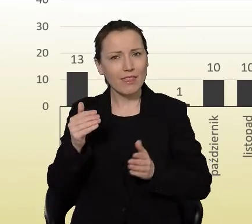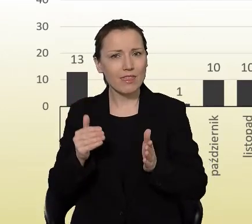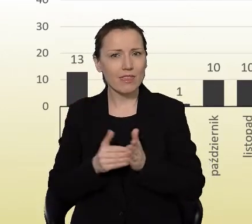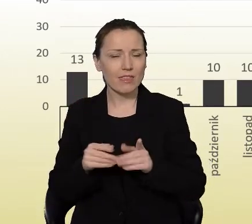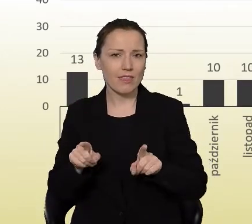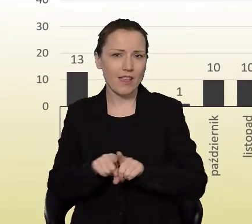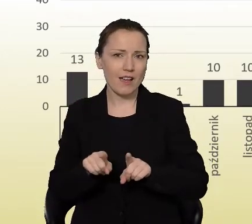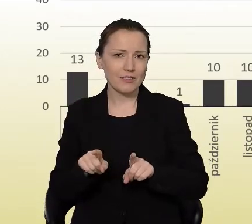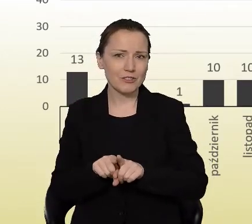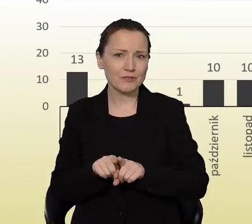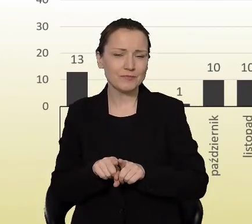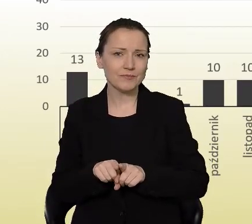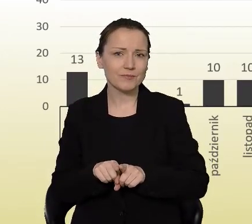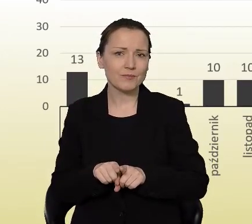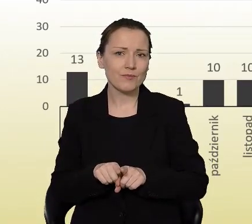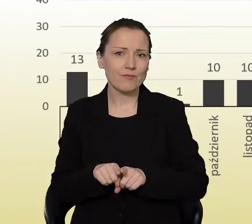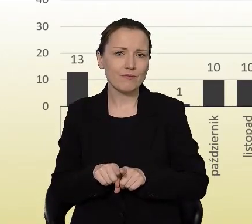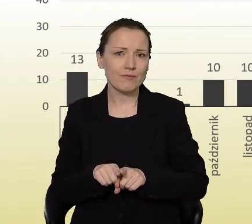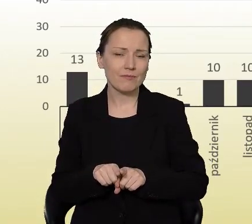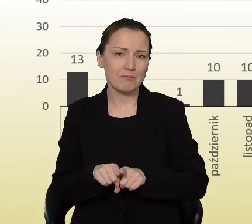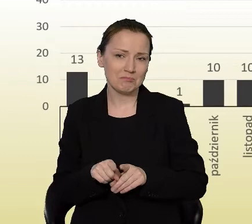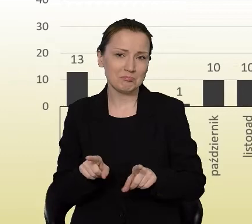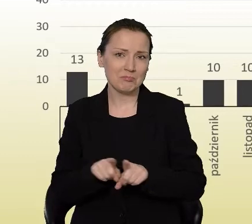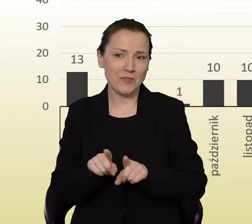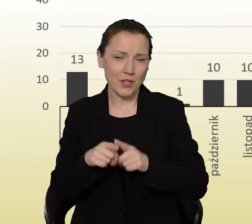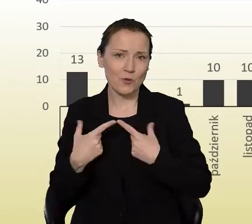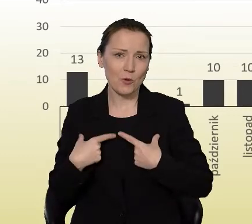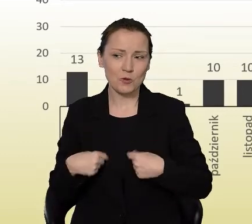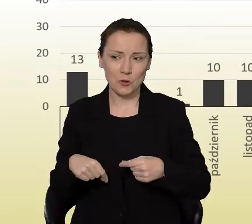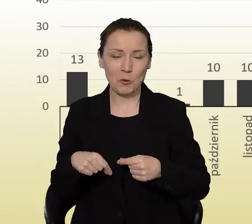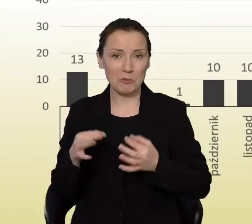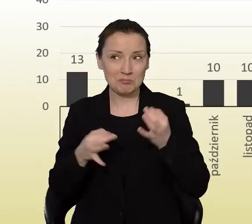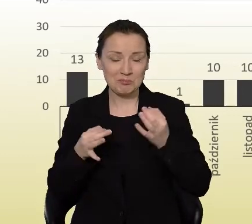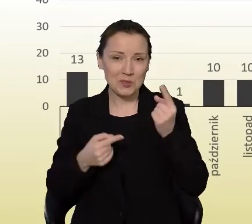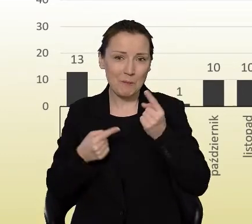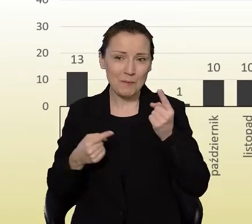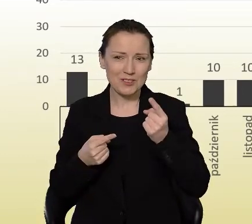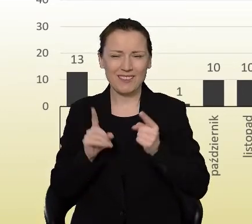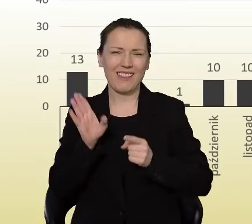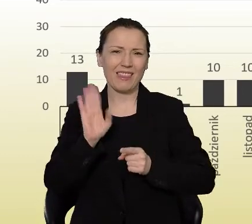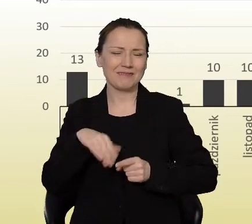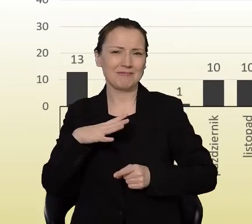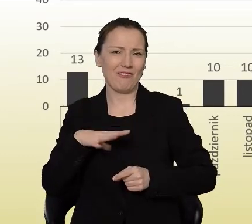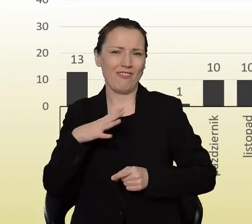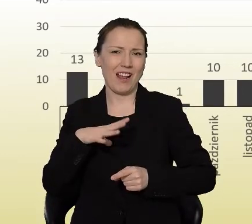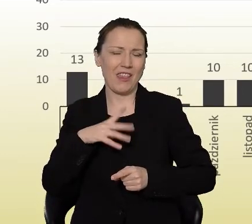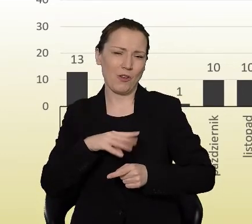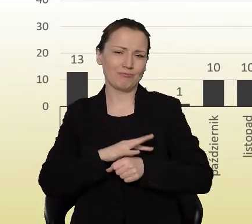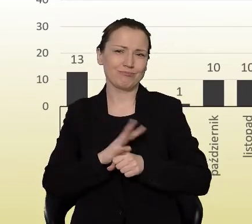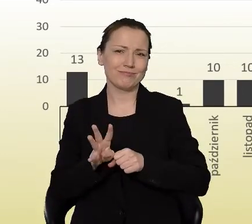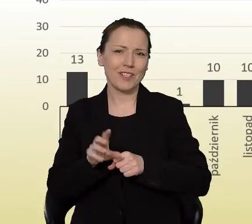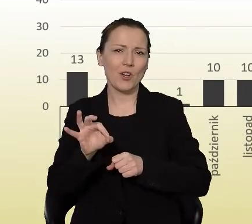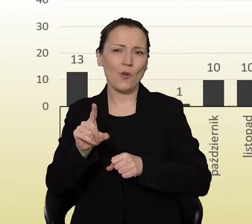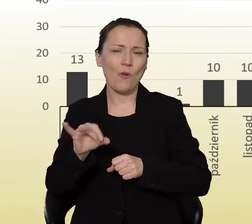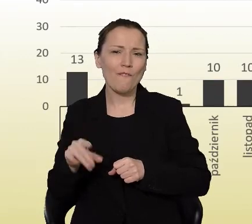szczególnie wśród tych osób, które uważają, iż ta choroba jest chorobą bez większego znaczenia, COVID-19,